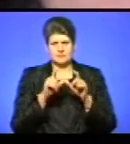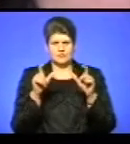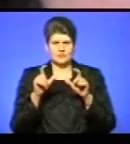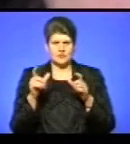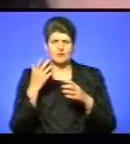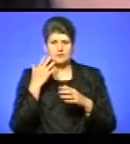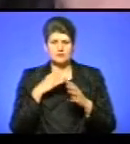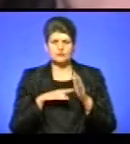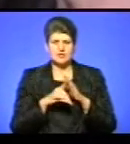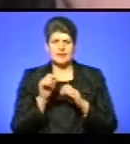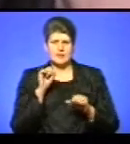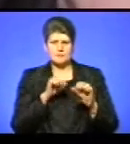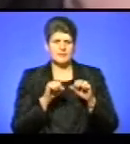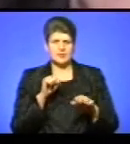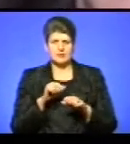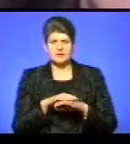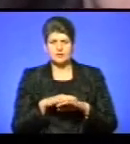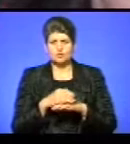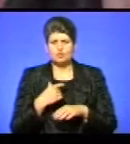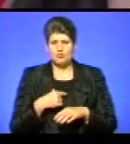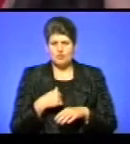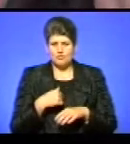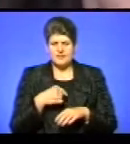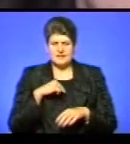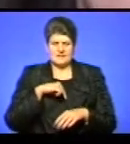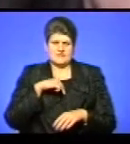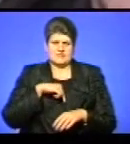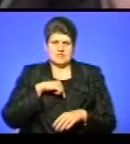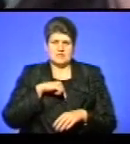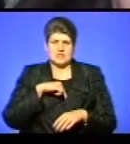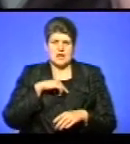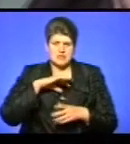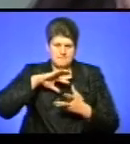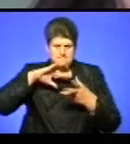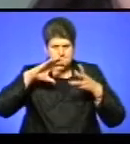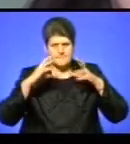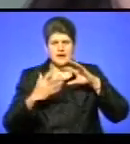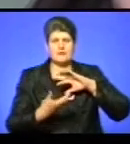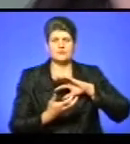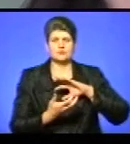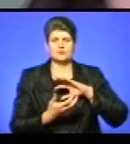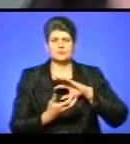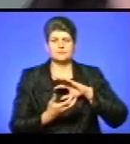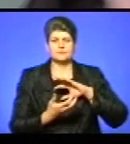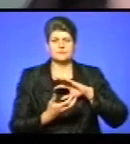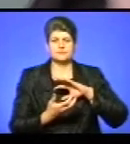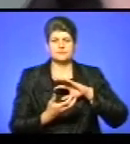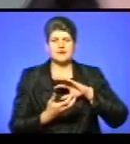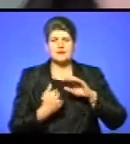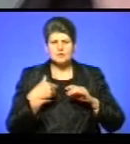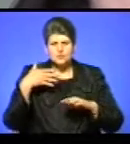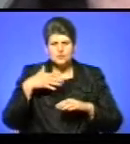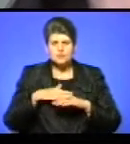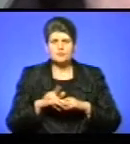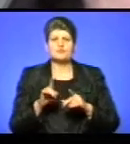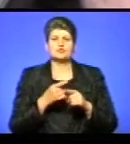почали бити народ, це в мене всередині все перевернуло вверх дном. Я зрозумів,